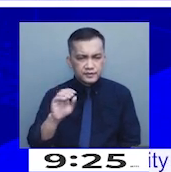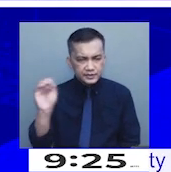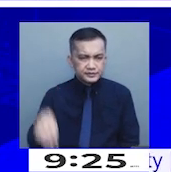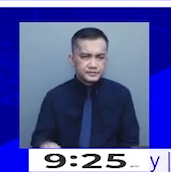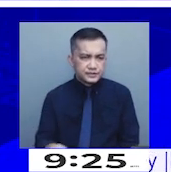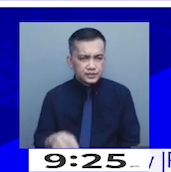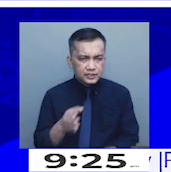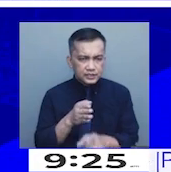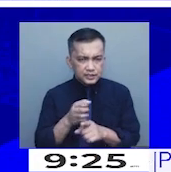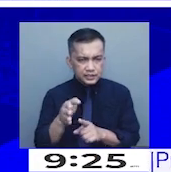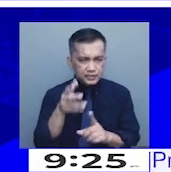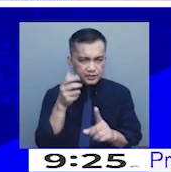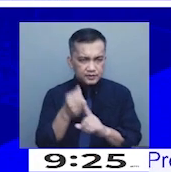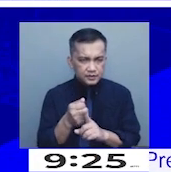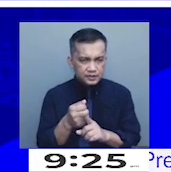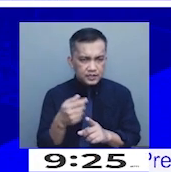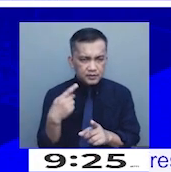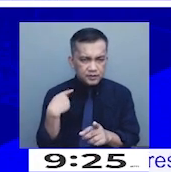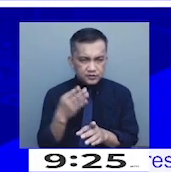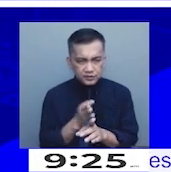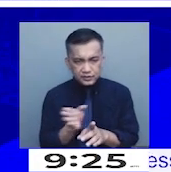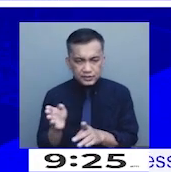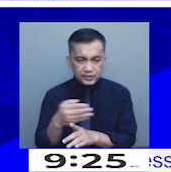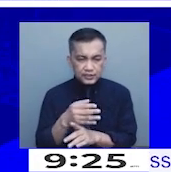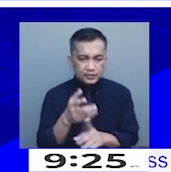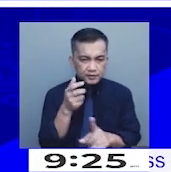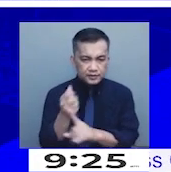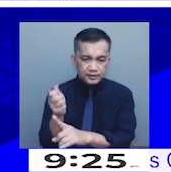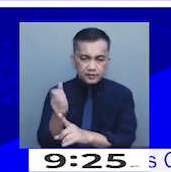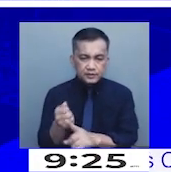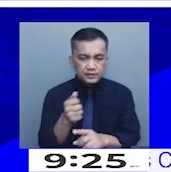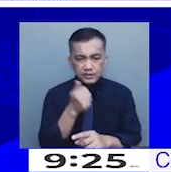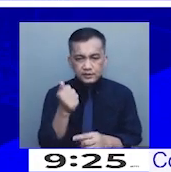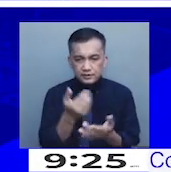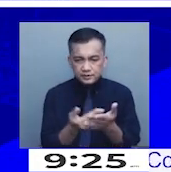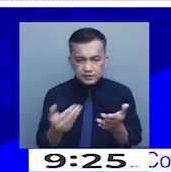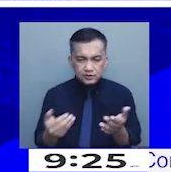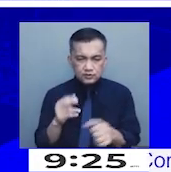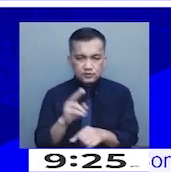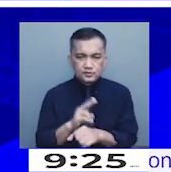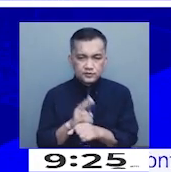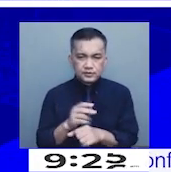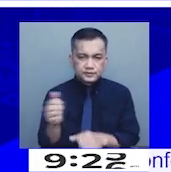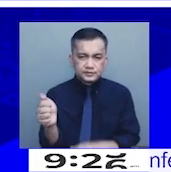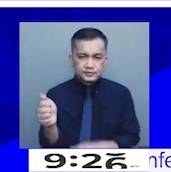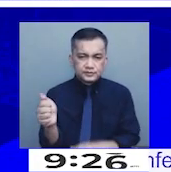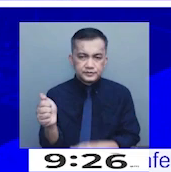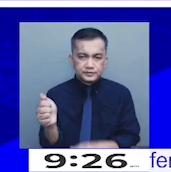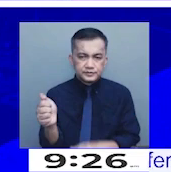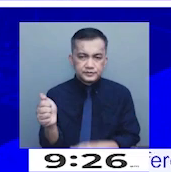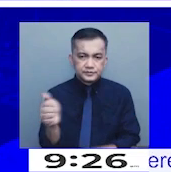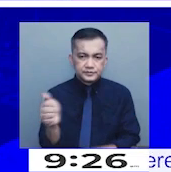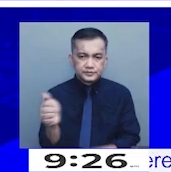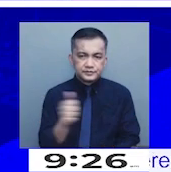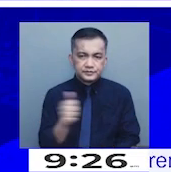may mga indirect effect yun sa ibang commodities na gumagamit ng transport. Ito ay